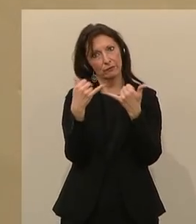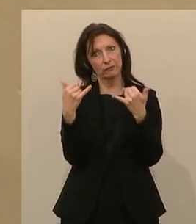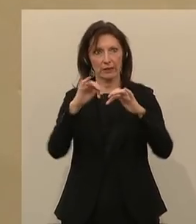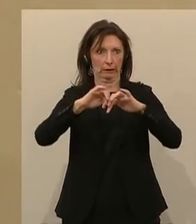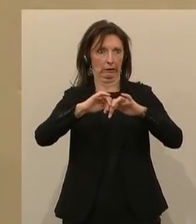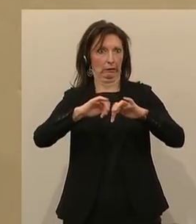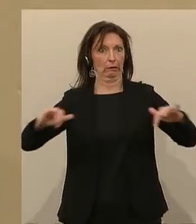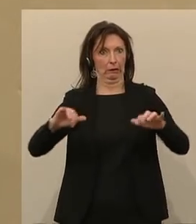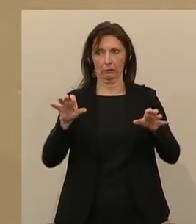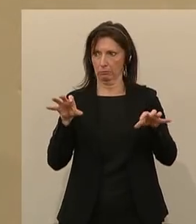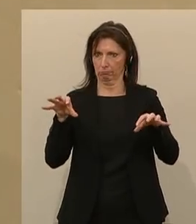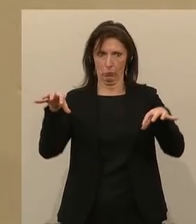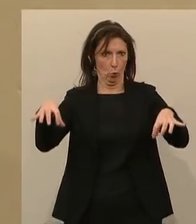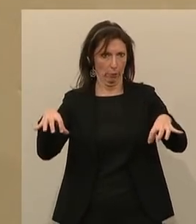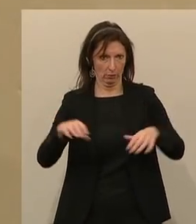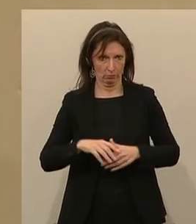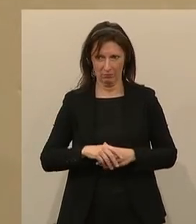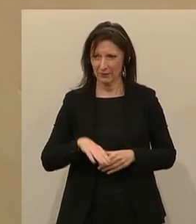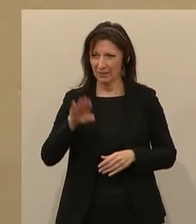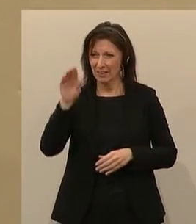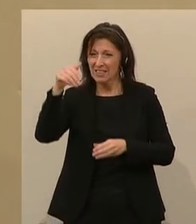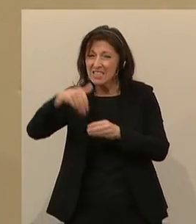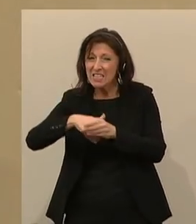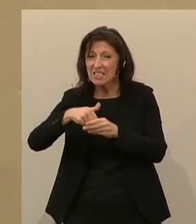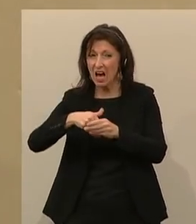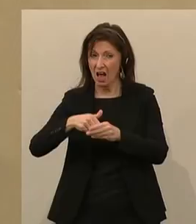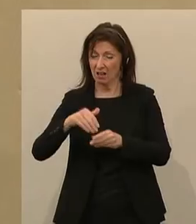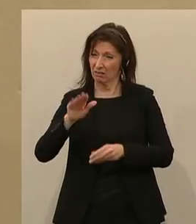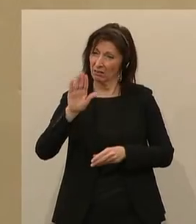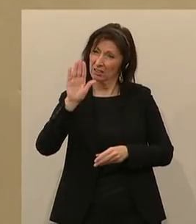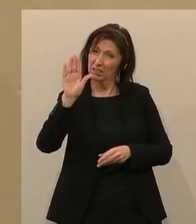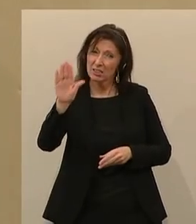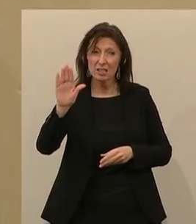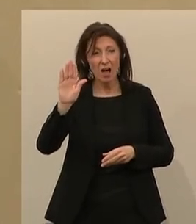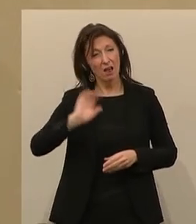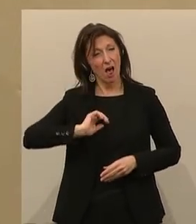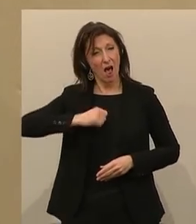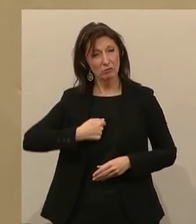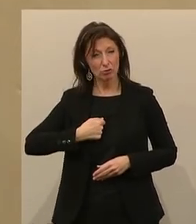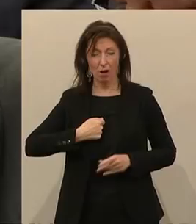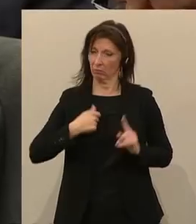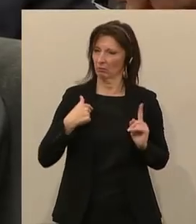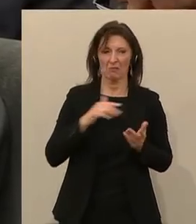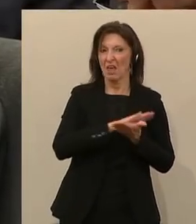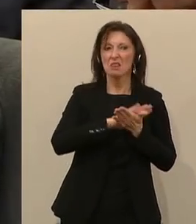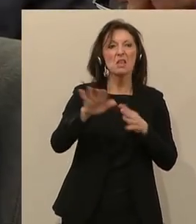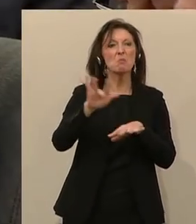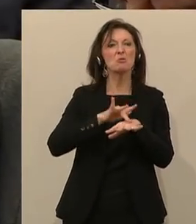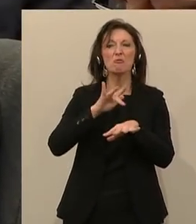Positionen haben wir uns in Übereinstimmung gesehen. Andererseits